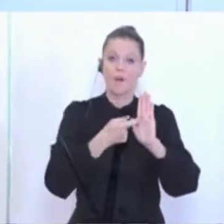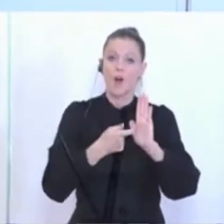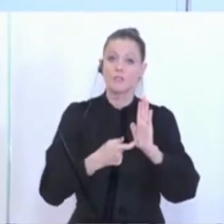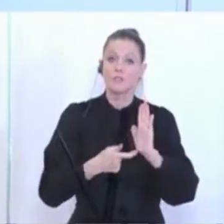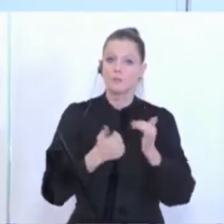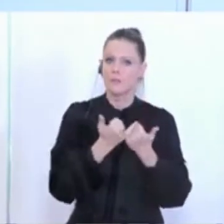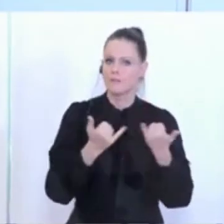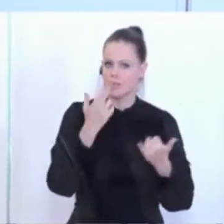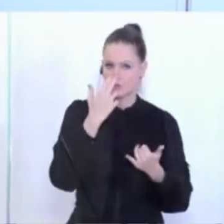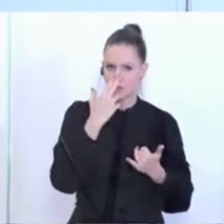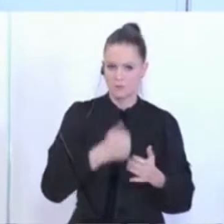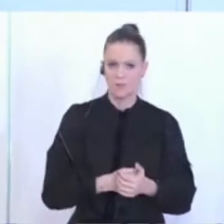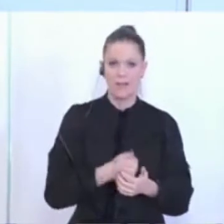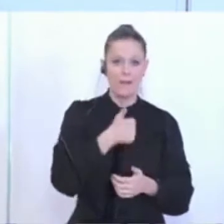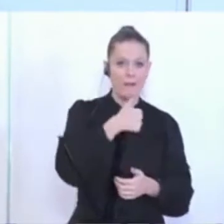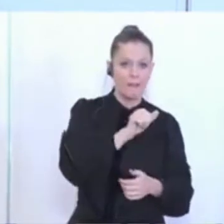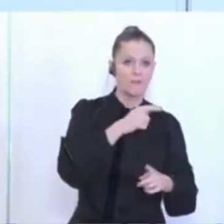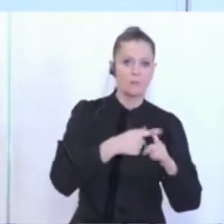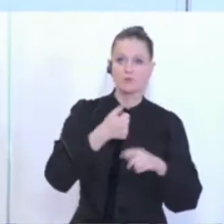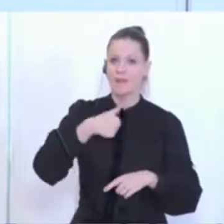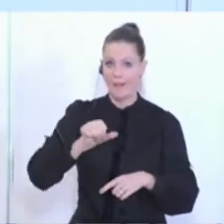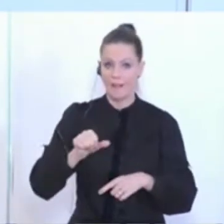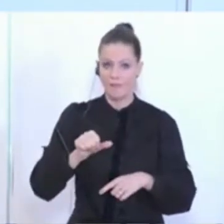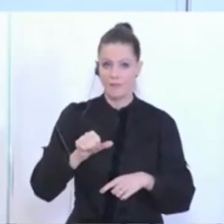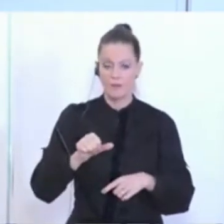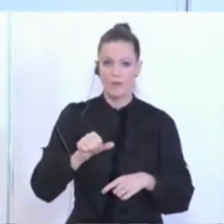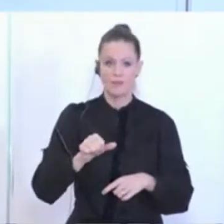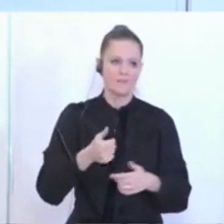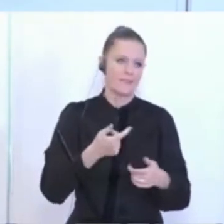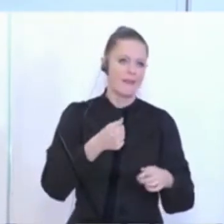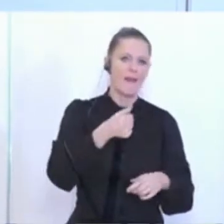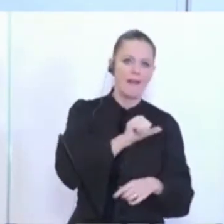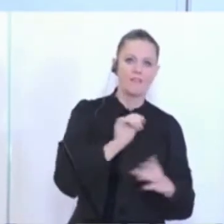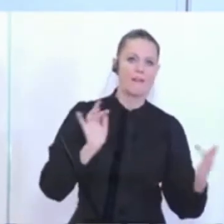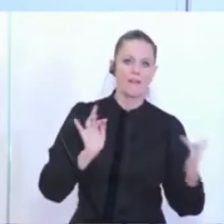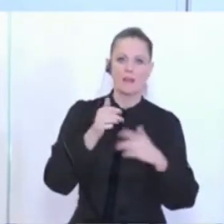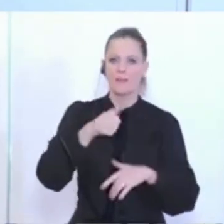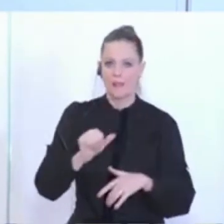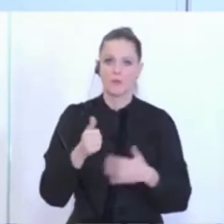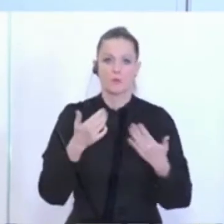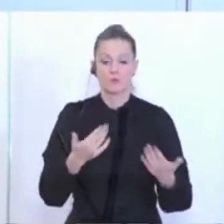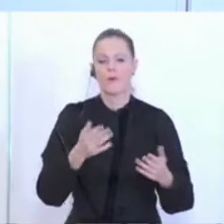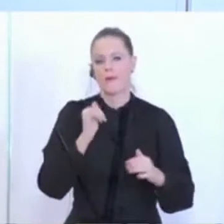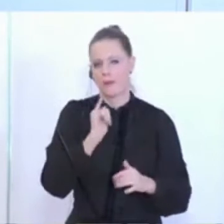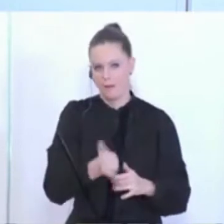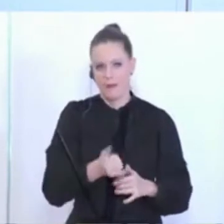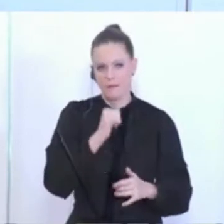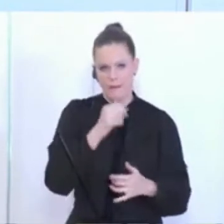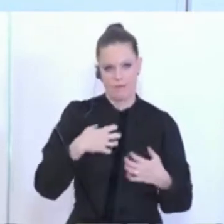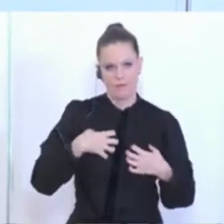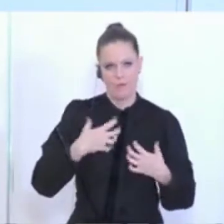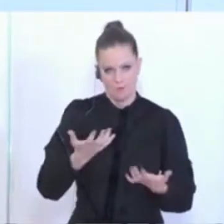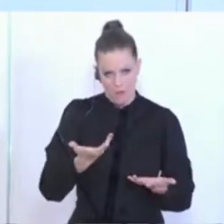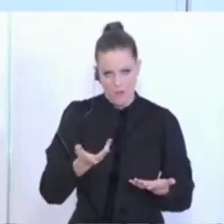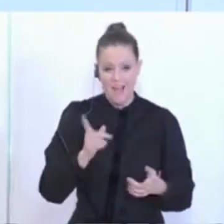dafür? Ja, dass es 11 plus 11 am Feld weitergeht oder 11 gegen 11, das ist jetzt nicht weiter verwunderlich. Wir sehen aber schon,